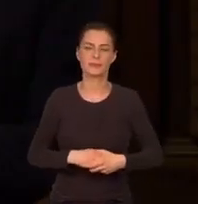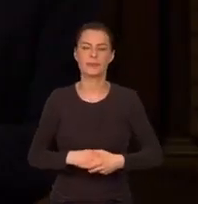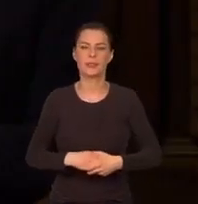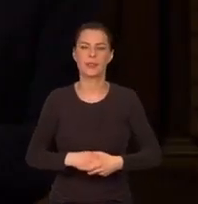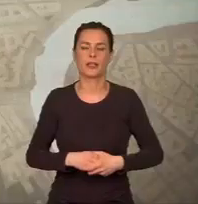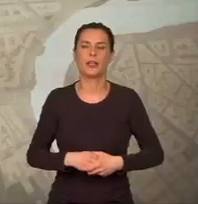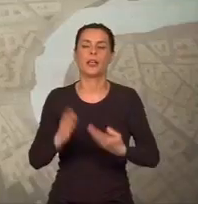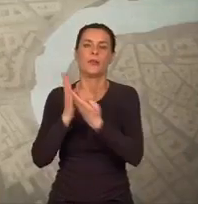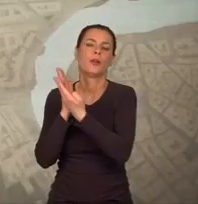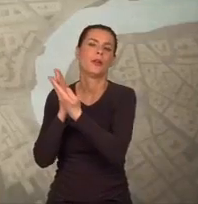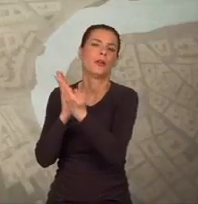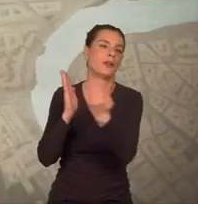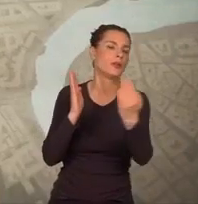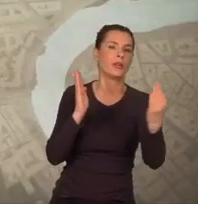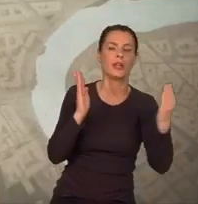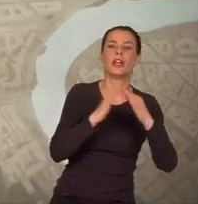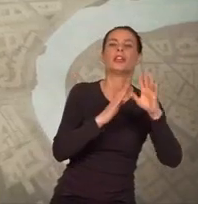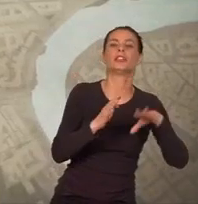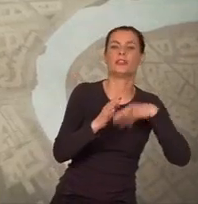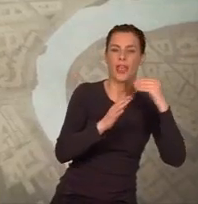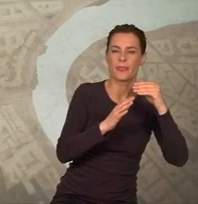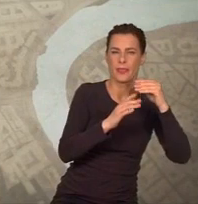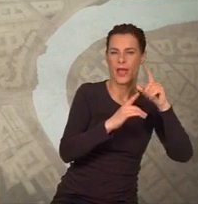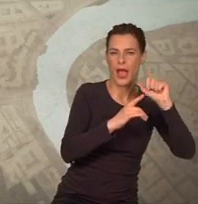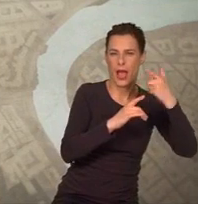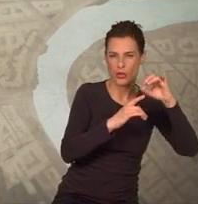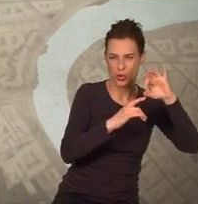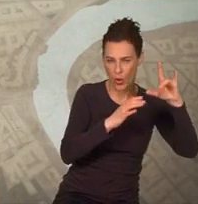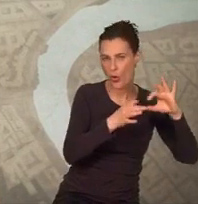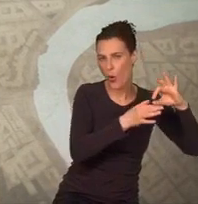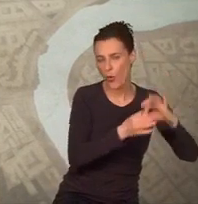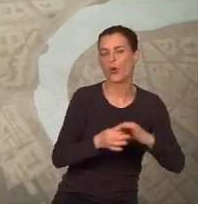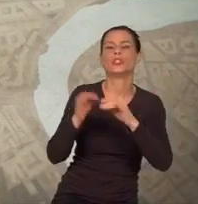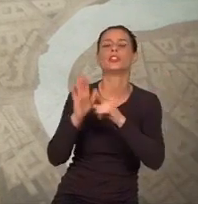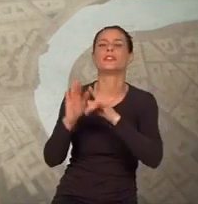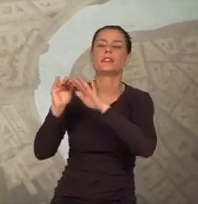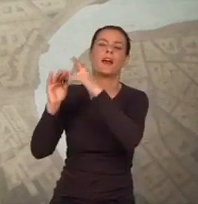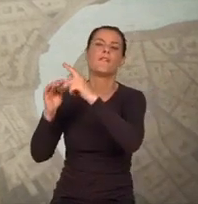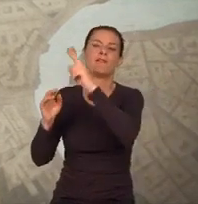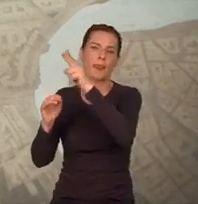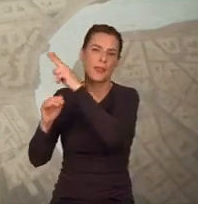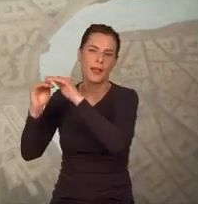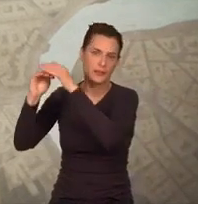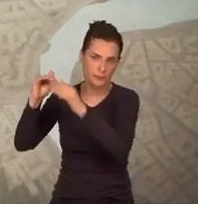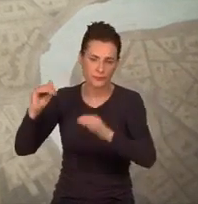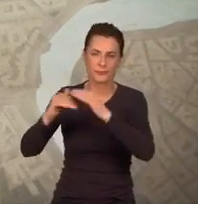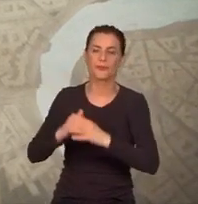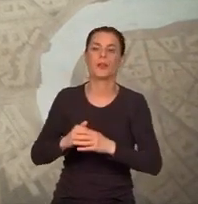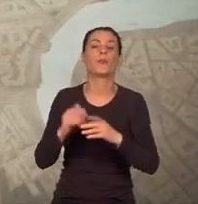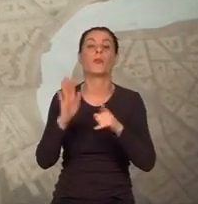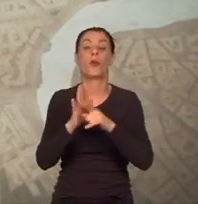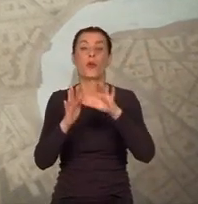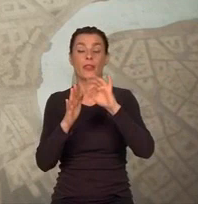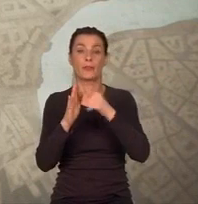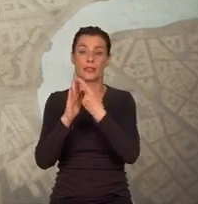Ten mur łączy zamek Świętego Anioła ze wzgórzem watykańskim. Sięga za Bazylikę Świętego